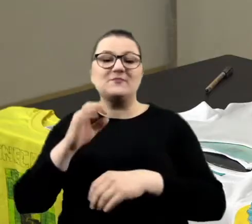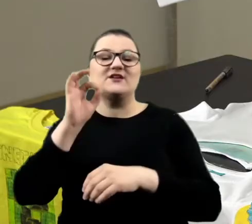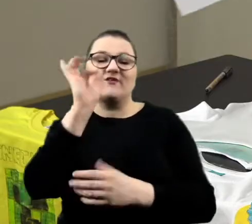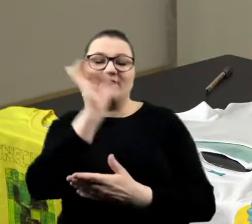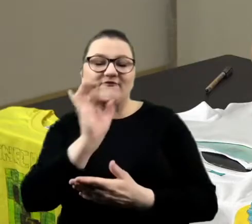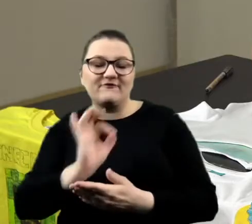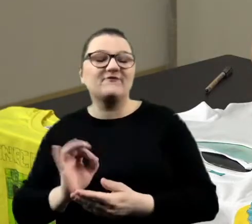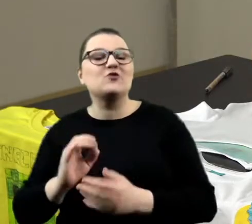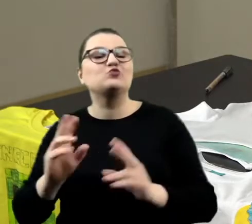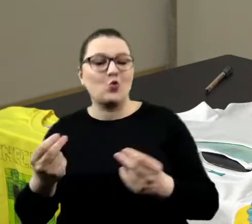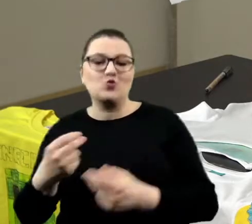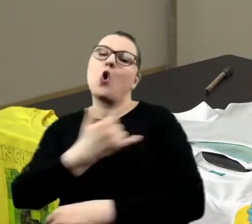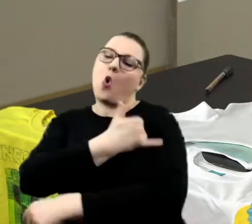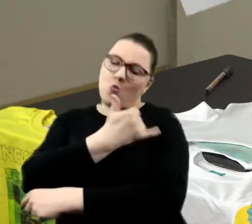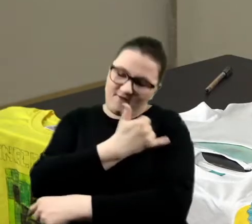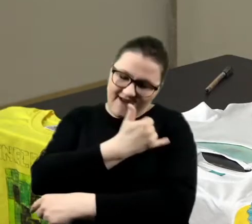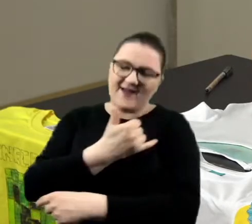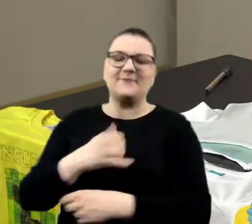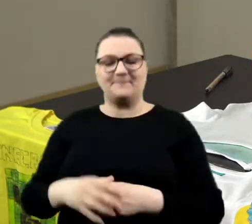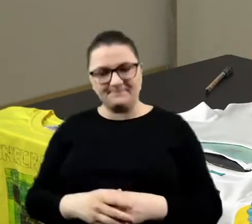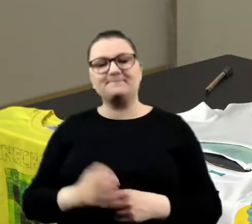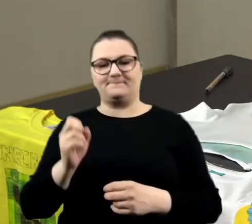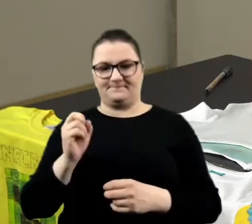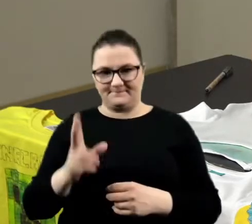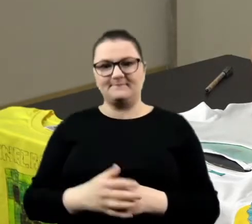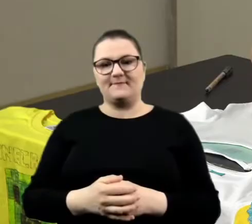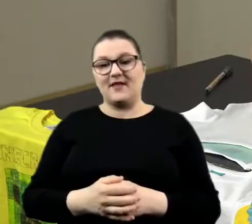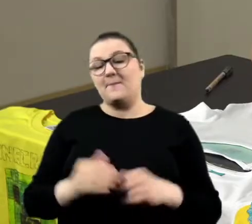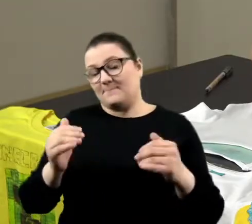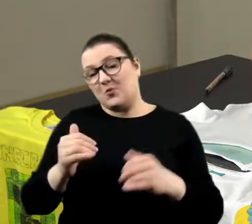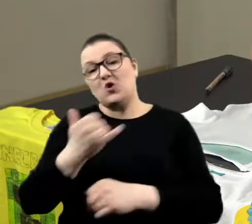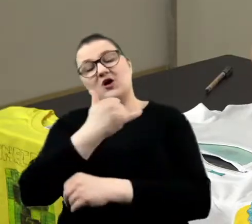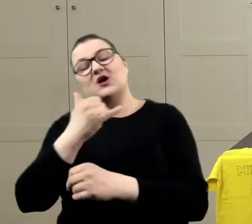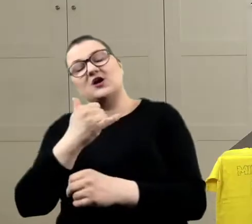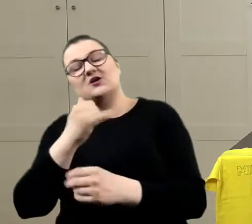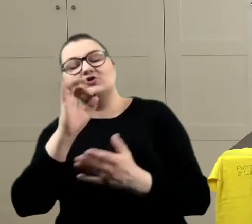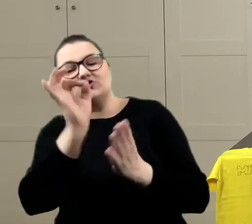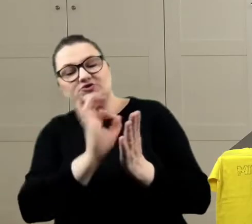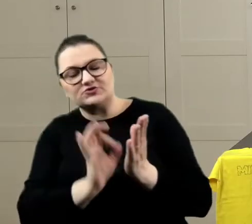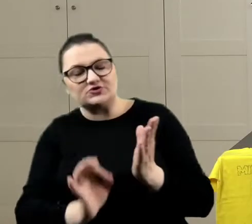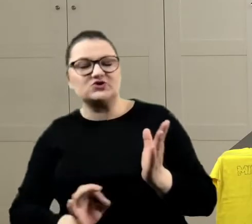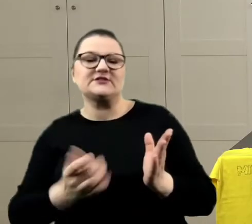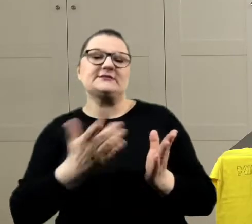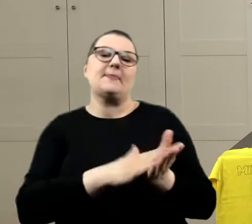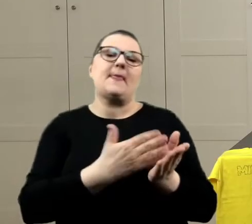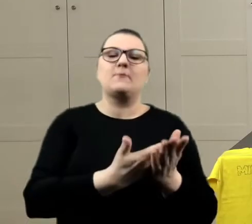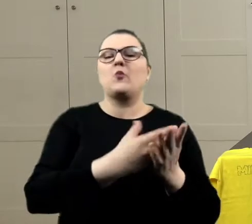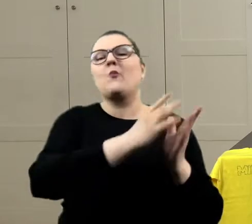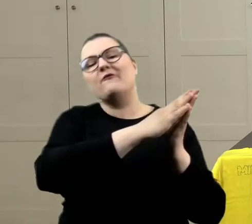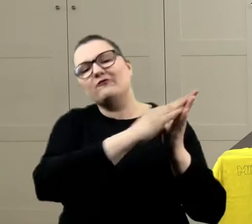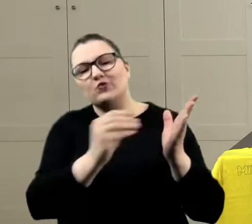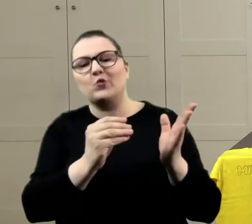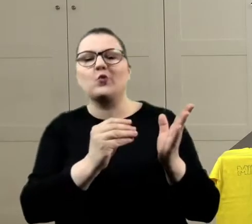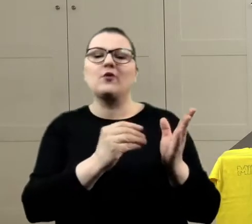Ołówkiem. Możemy naszkicować ołówkiem, na przykład będziecie mieli gdzieś jakiś rysunek, tak? I sobie będziecie